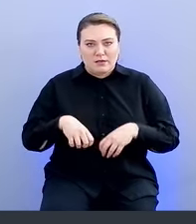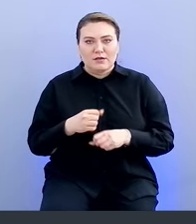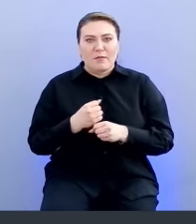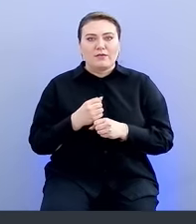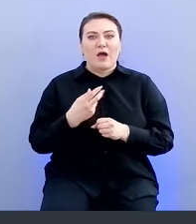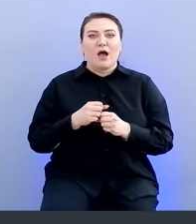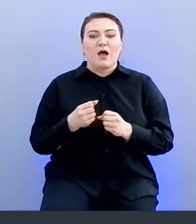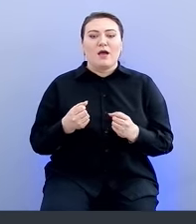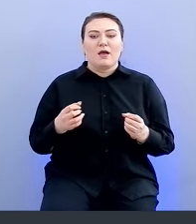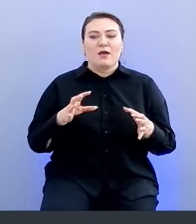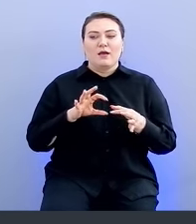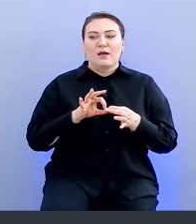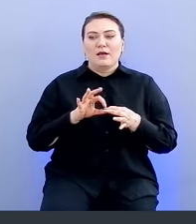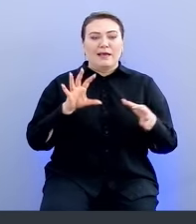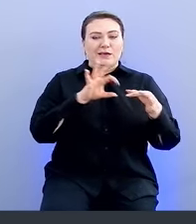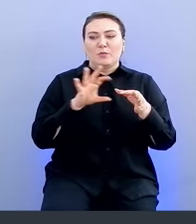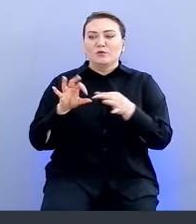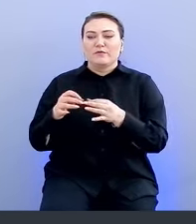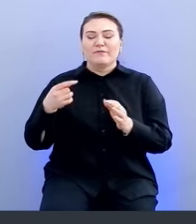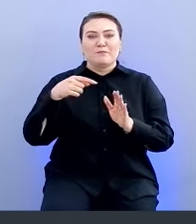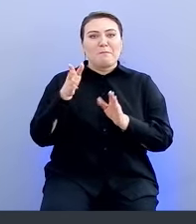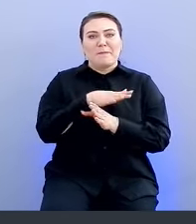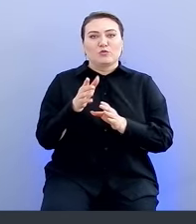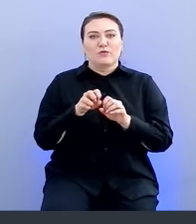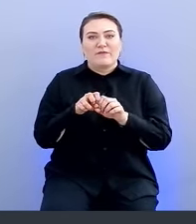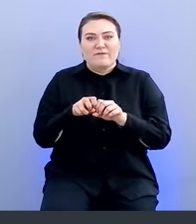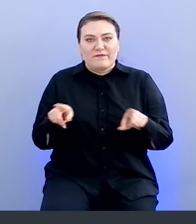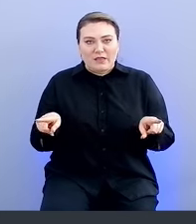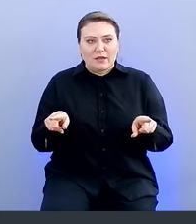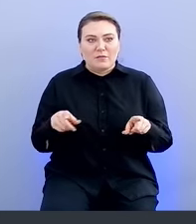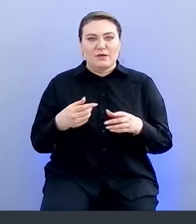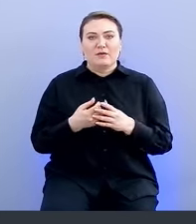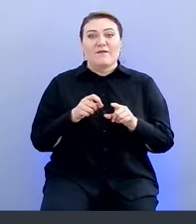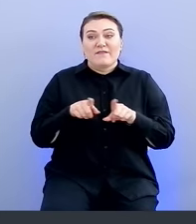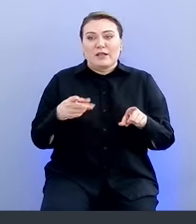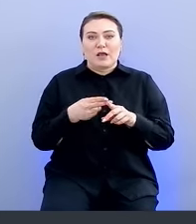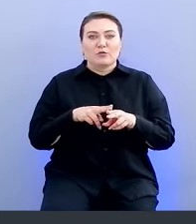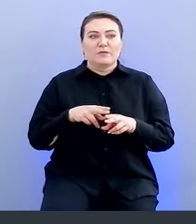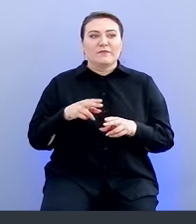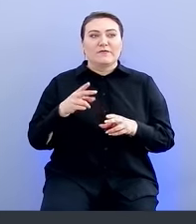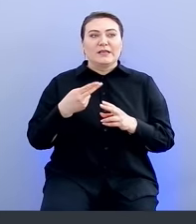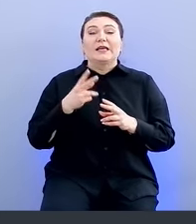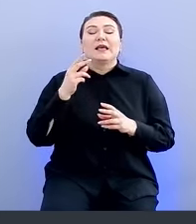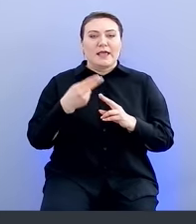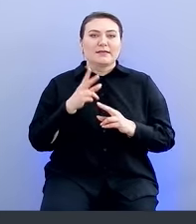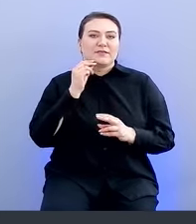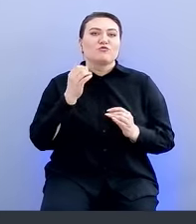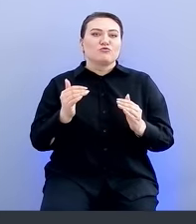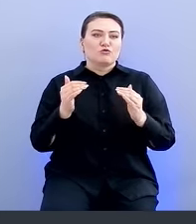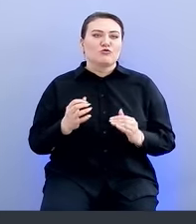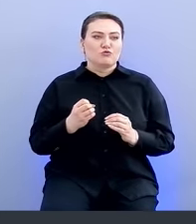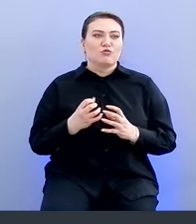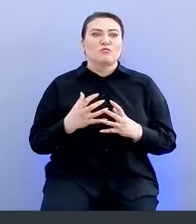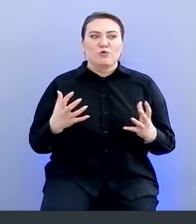а дедуплицируем между ветками, то есть хотя бы внутри ветки, вот эта первая часть, которая была в архитектуре, цифра снижается еще очень сильно,